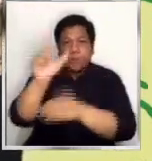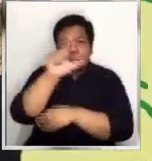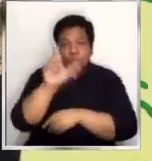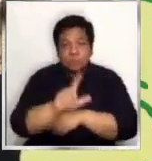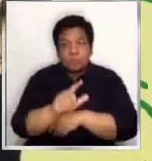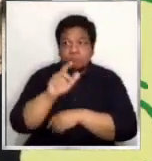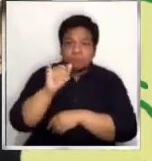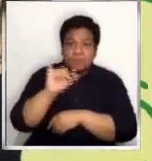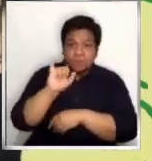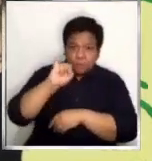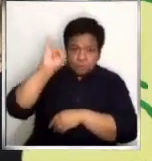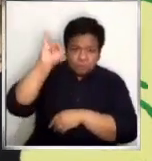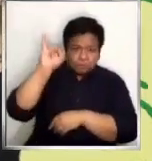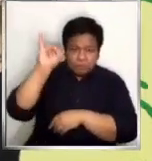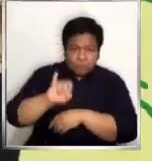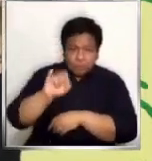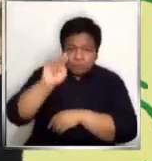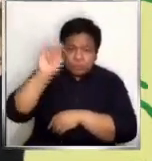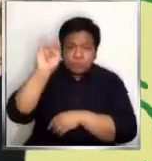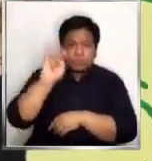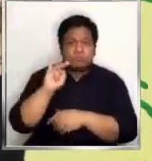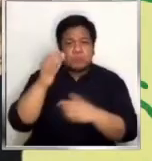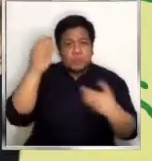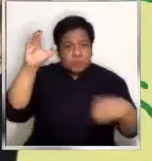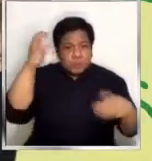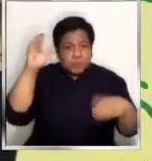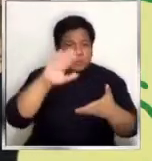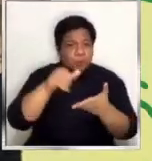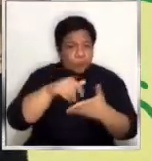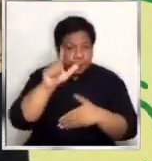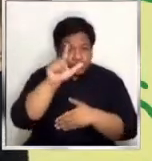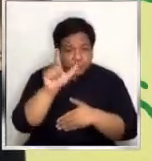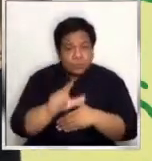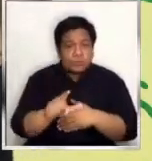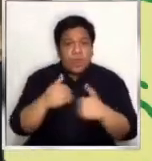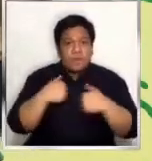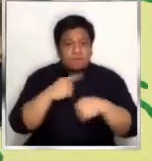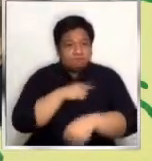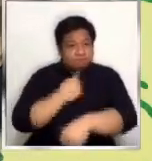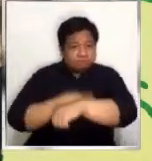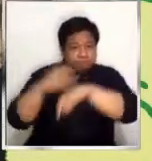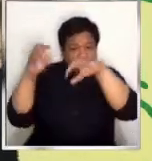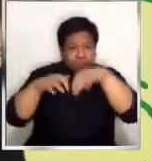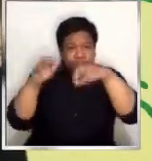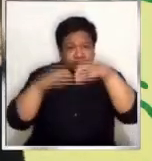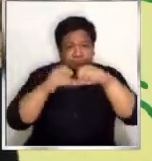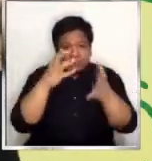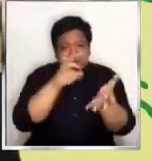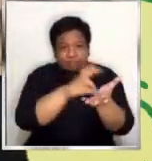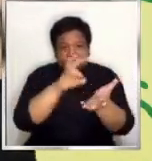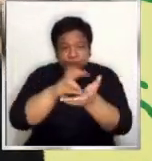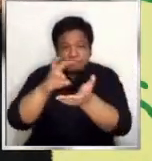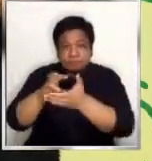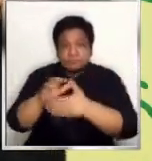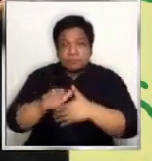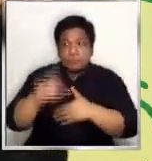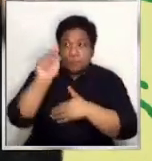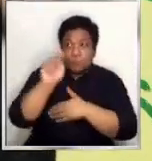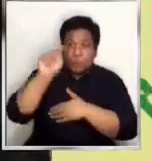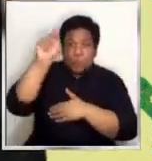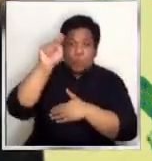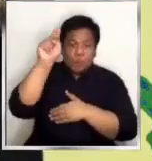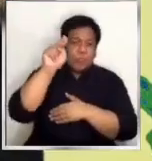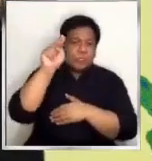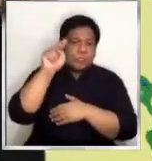Cordillera, Central Luzon. Pero mga malalakas na ulan mga kapuso, maraming lugar mula dito sa Norte hanggang dyan sa May Mimaropa.